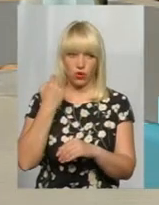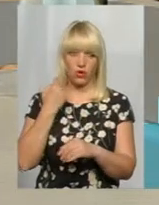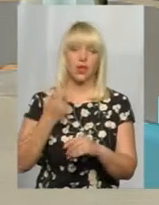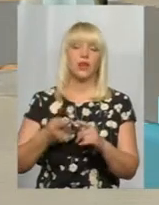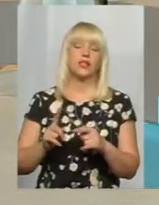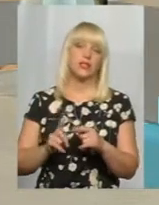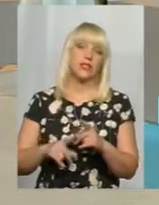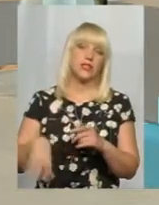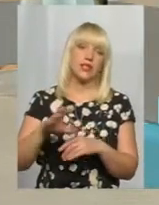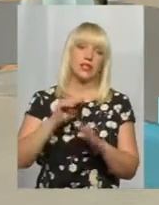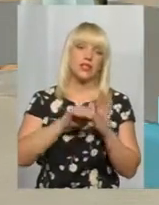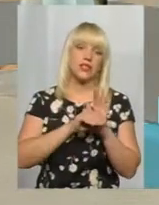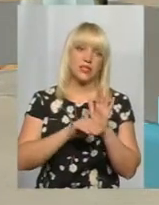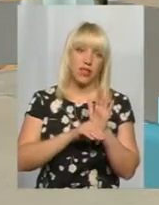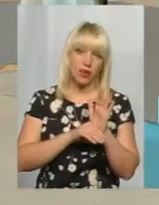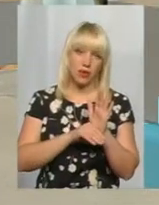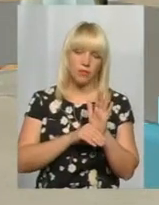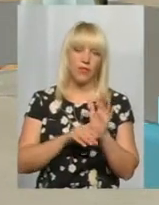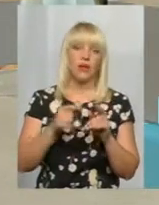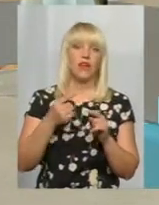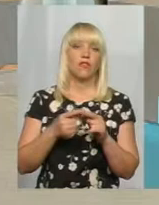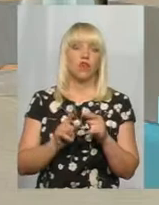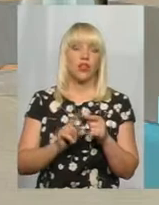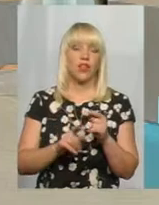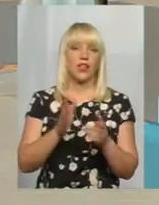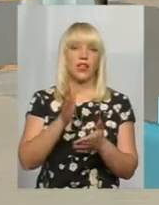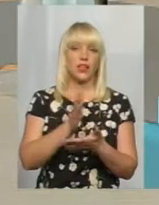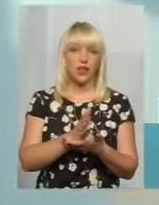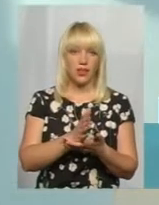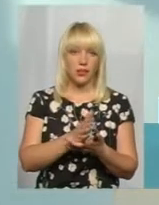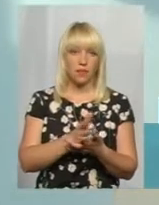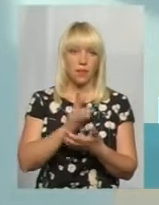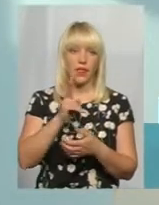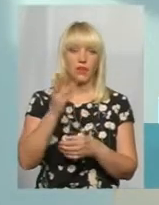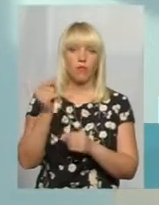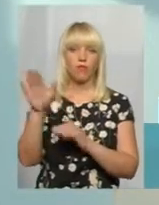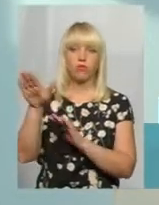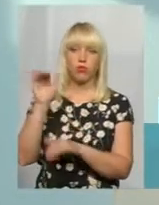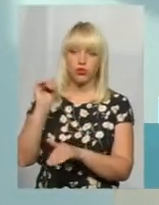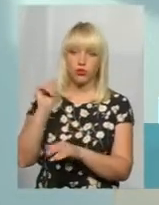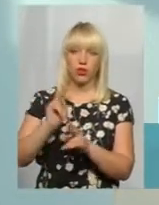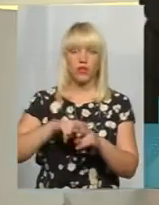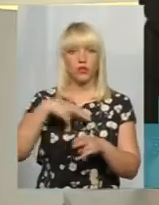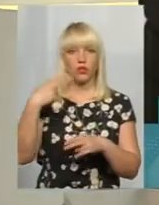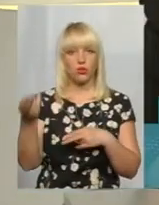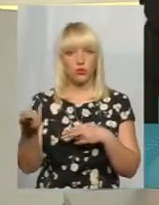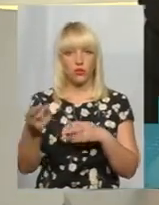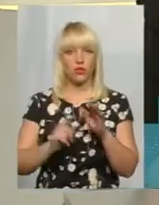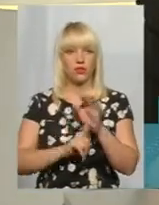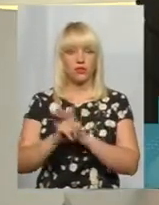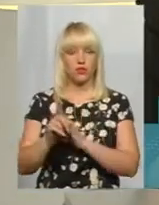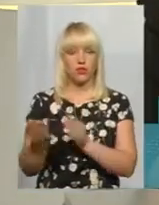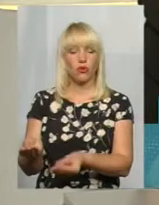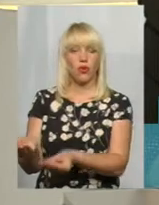система реімбурсації, вона є як позичка, як відшкодування, тобто спочатку